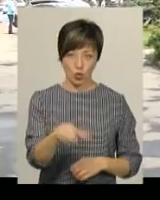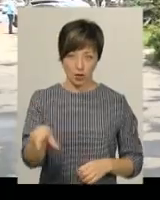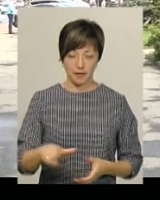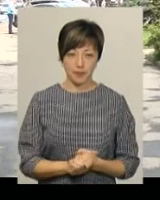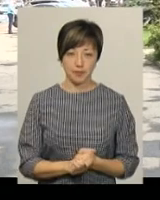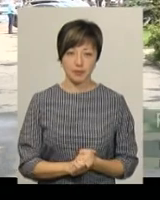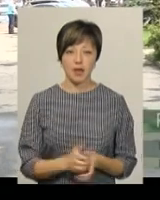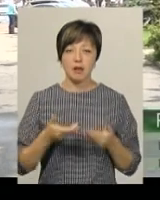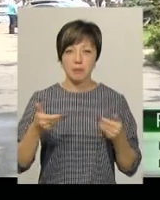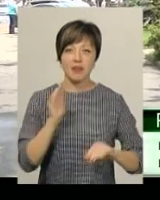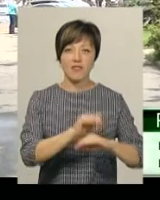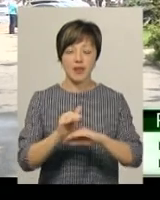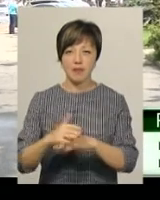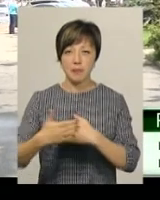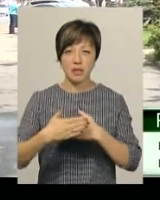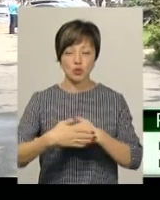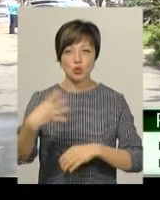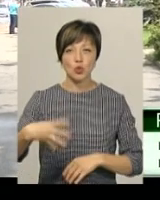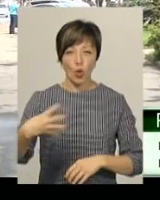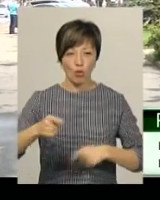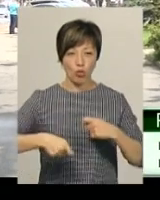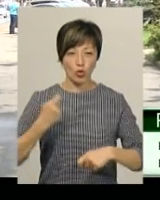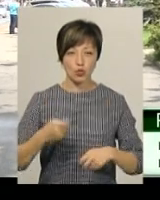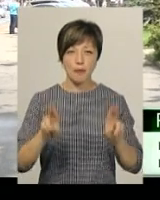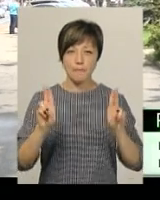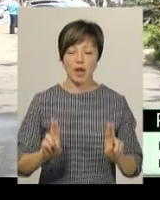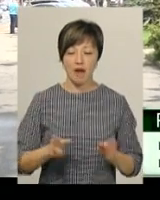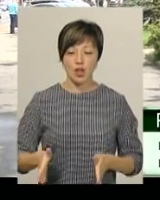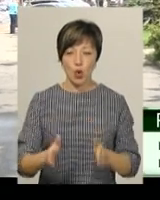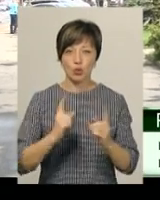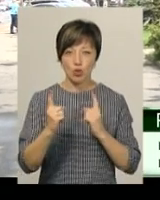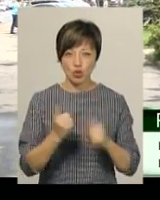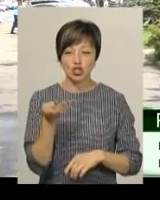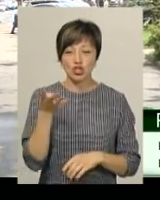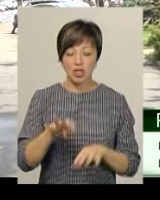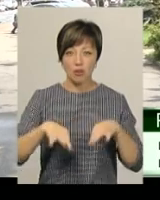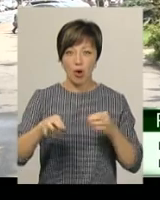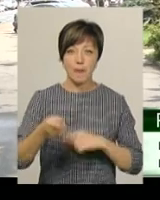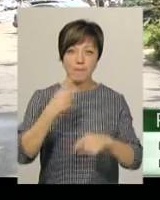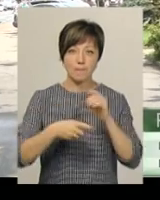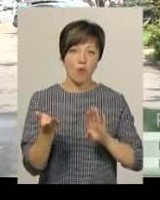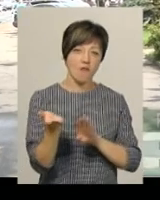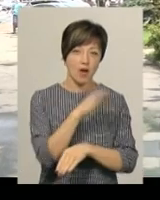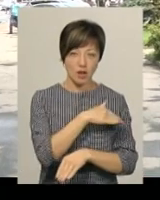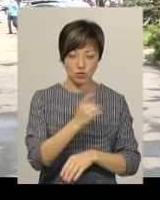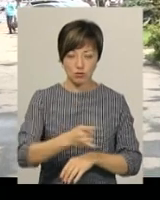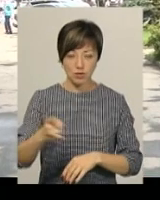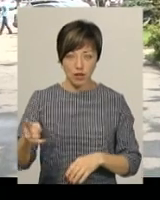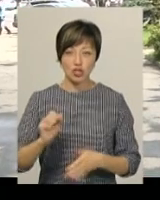Виявили близько 40 порушень правил дорожнього руху, а також 4 автомобілі були повернути обратно в бокс через те, що вони